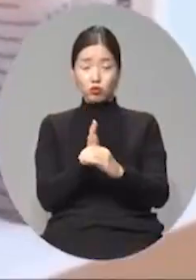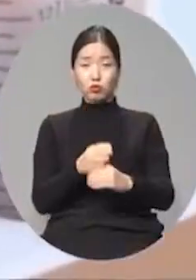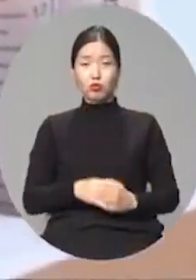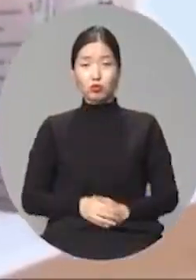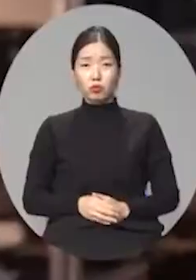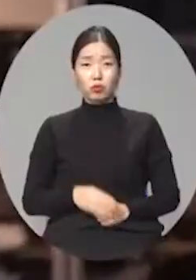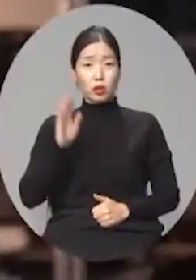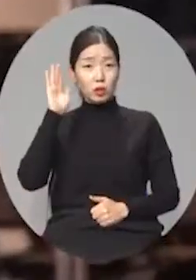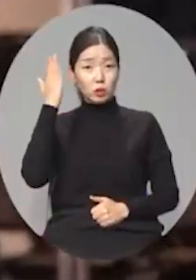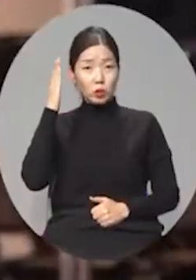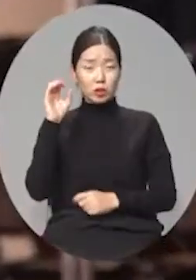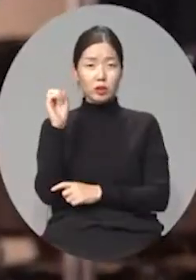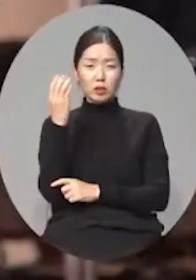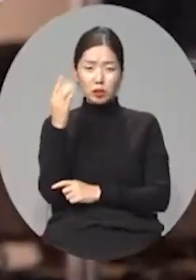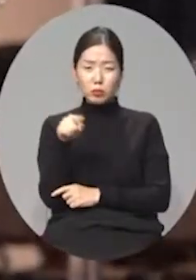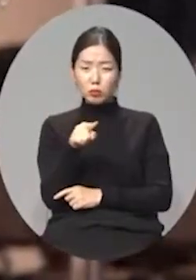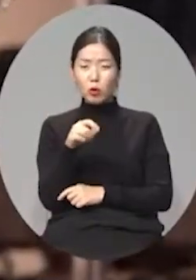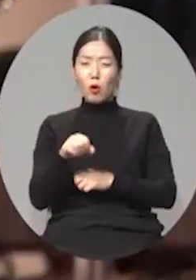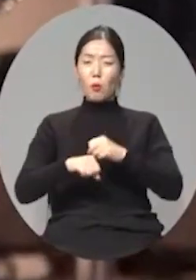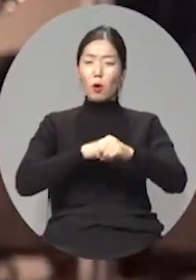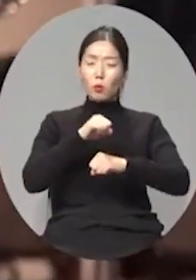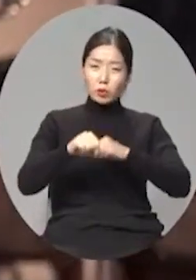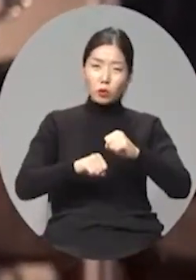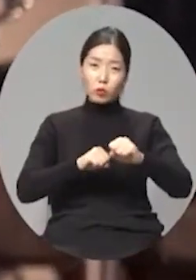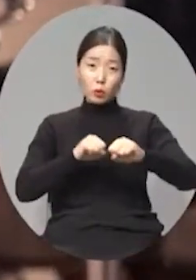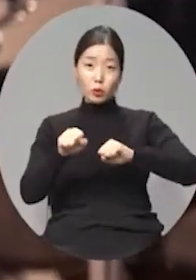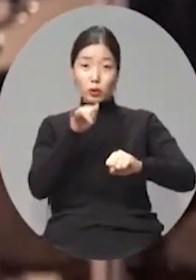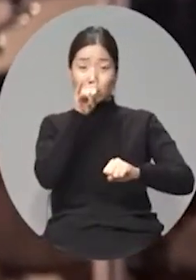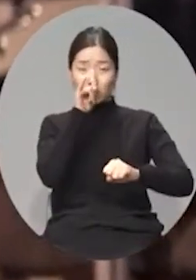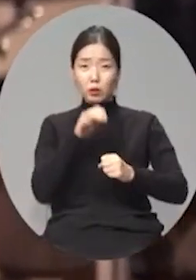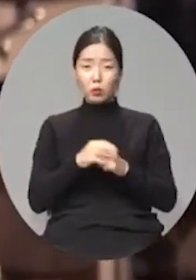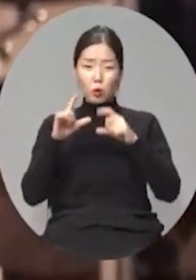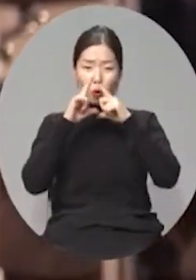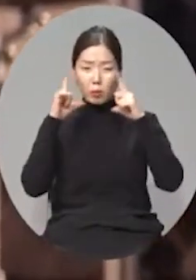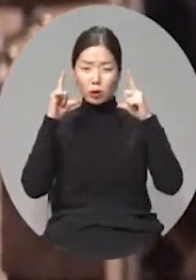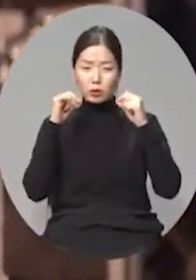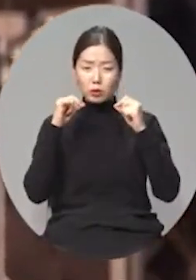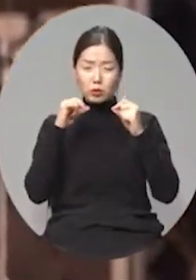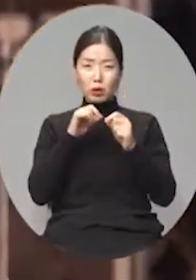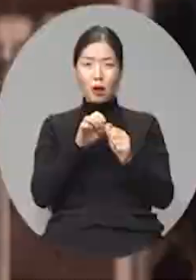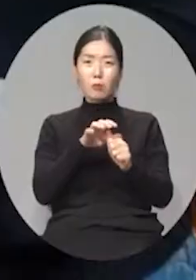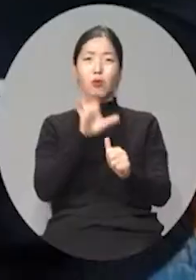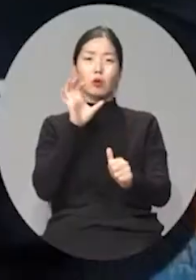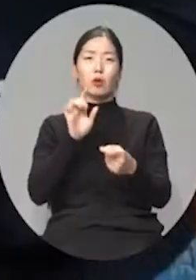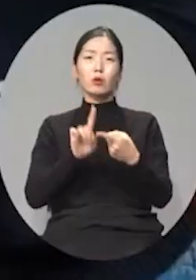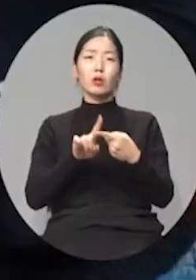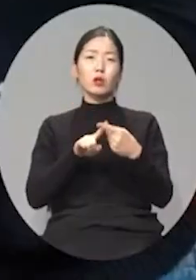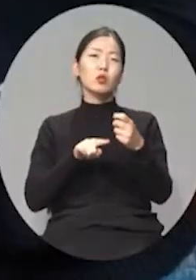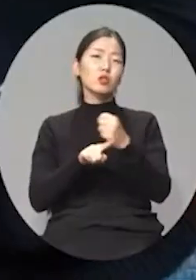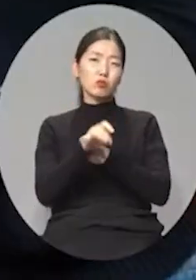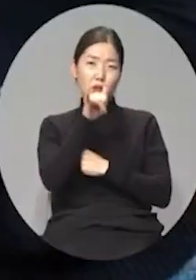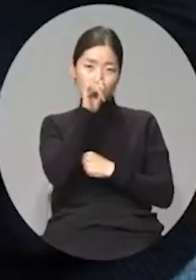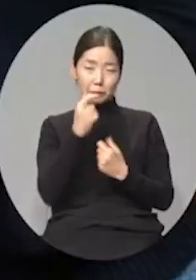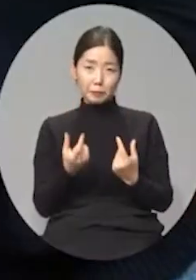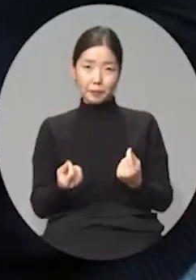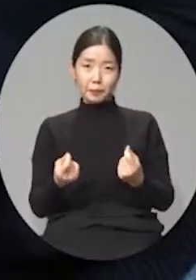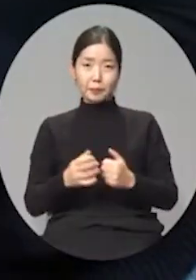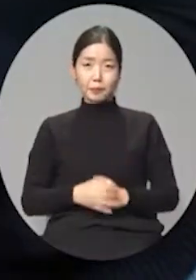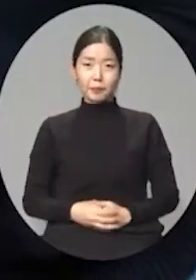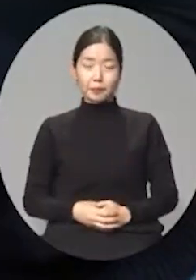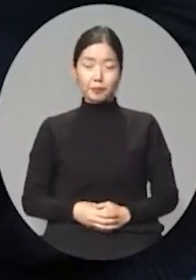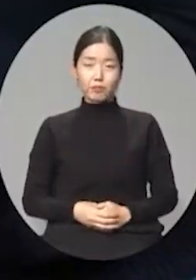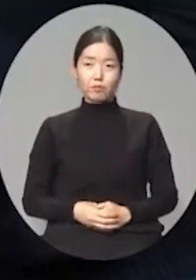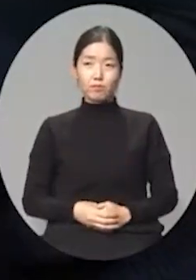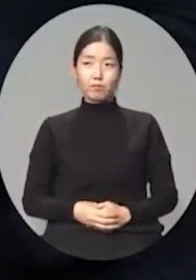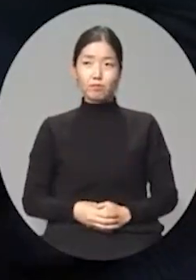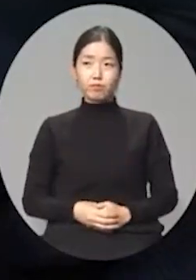최근 현지신문은 영내 활동이 자유롭고 지난달 마스크 착용 의무가 풀린 점을 그 이유로 꼽았습니다. MBC